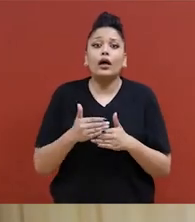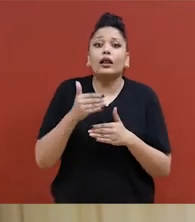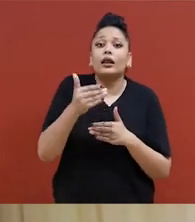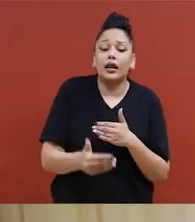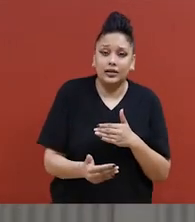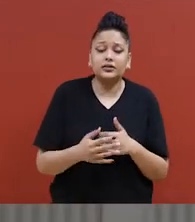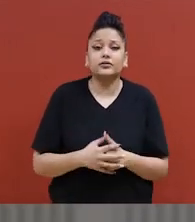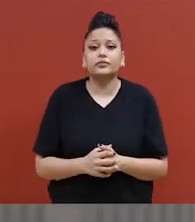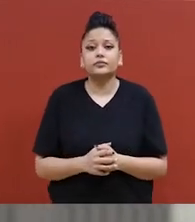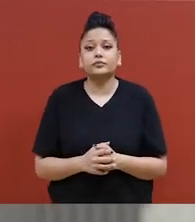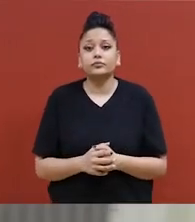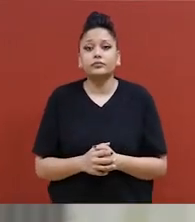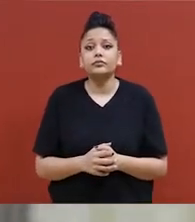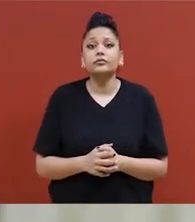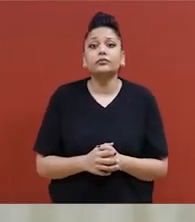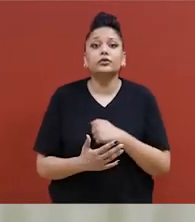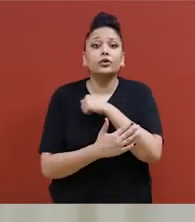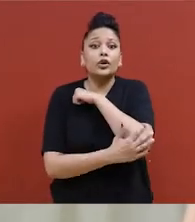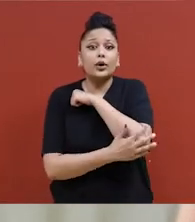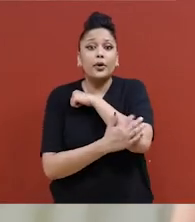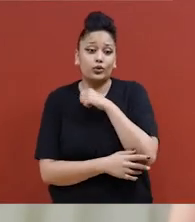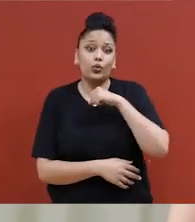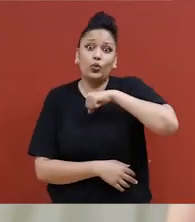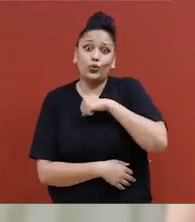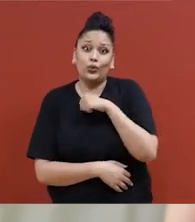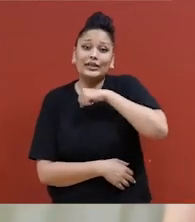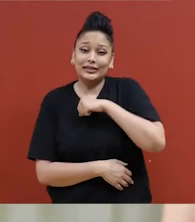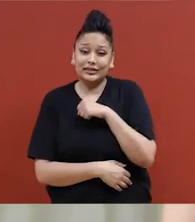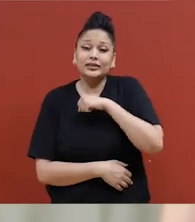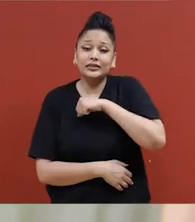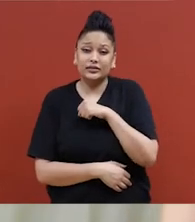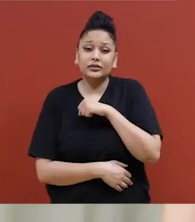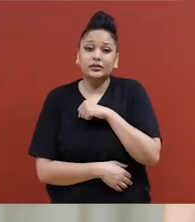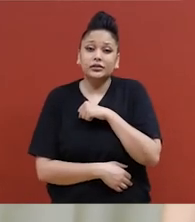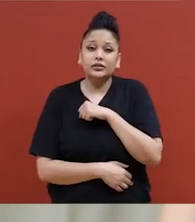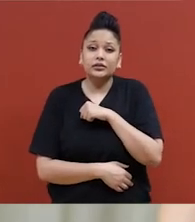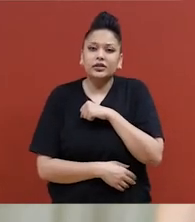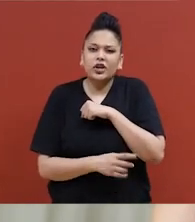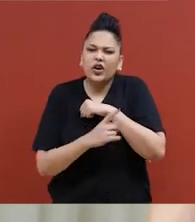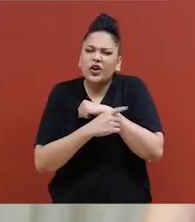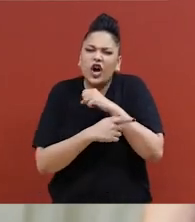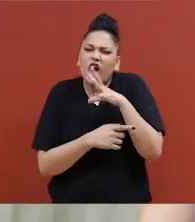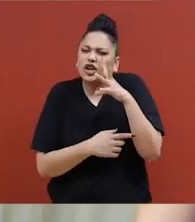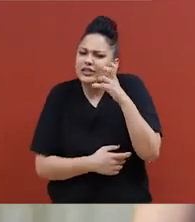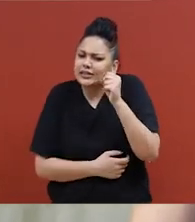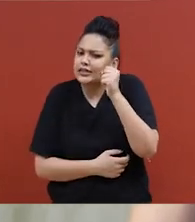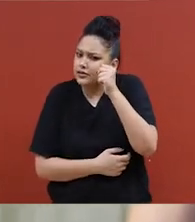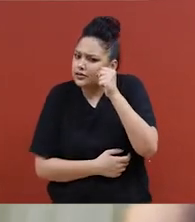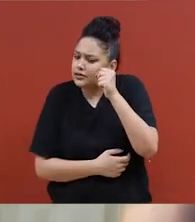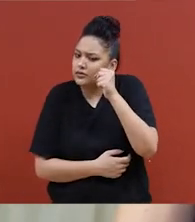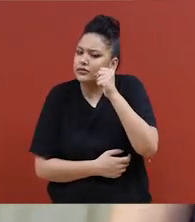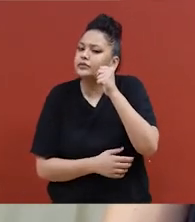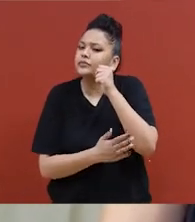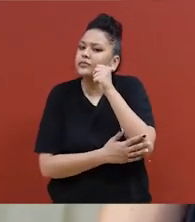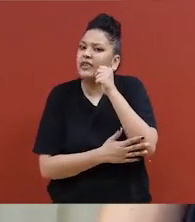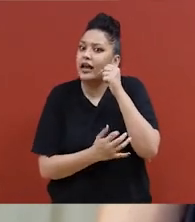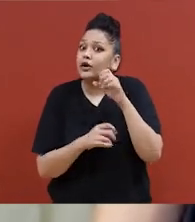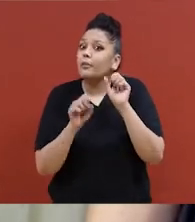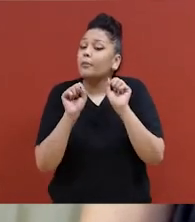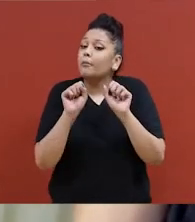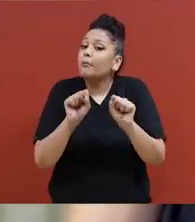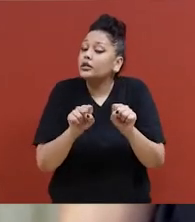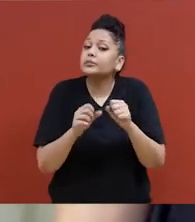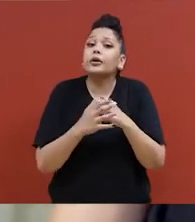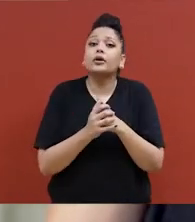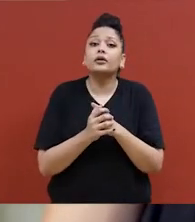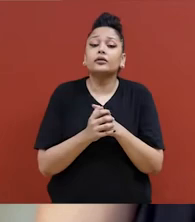Je plie mon bras et le mets parallèle au sol. Je forme un point ferme et serré, si c'est possible pour moi. Je vais